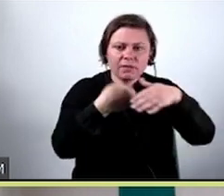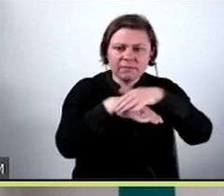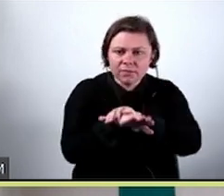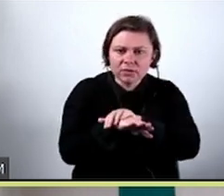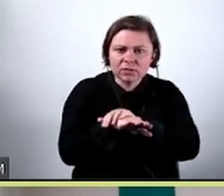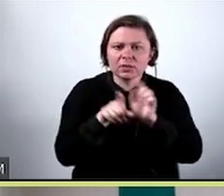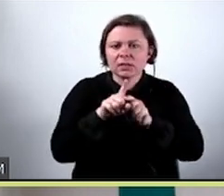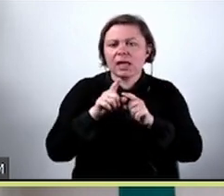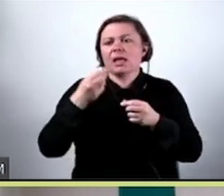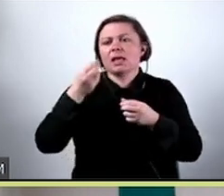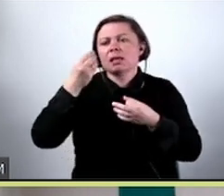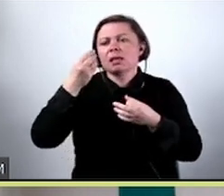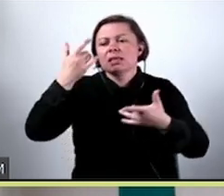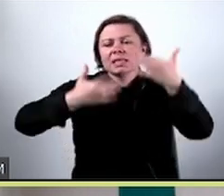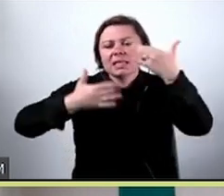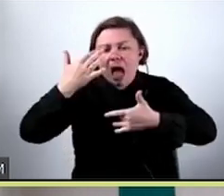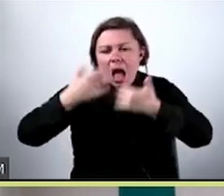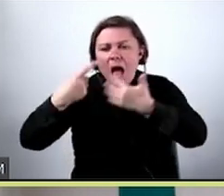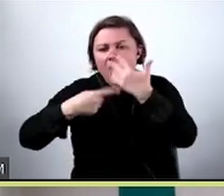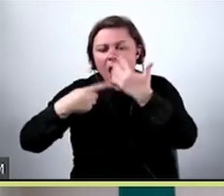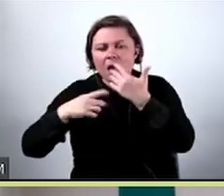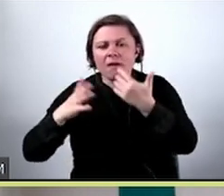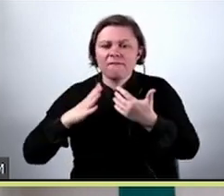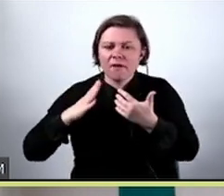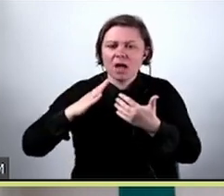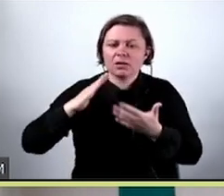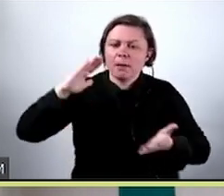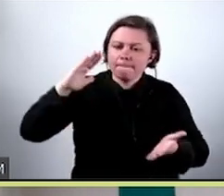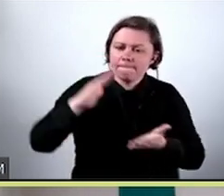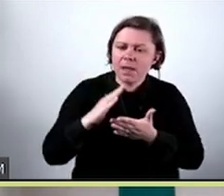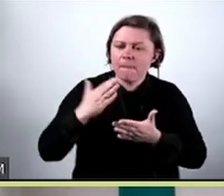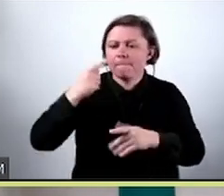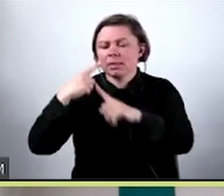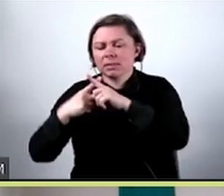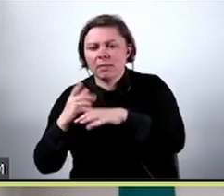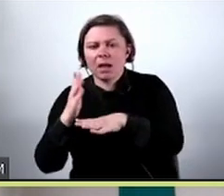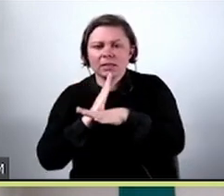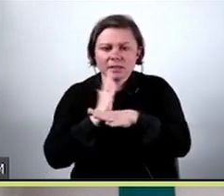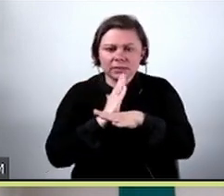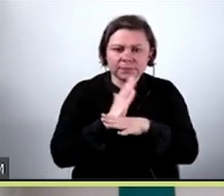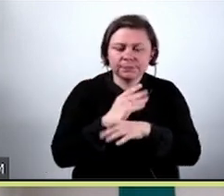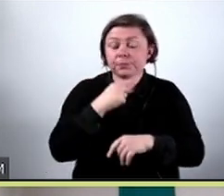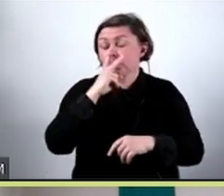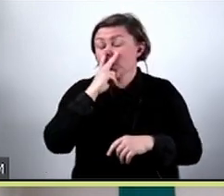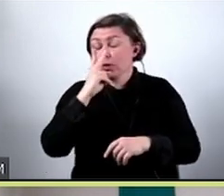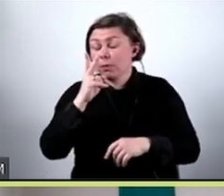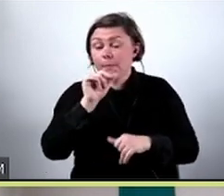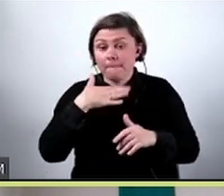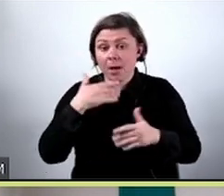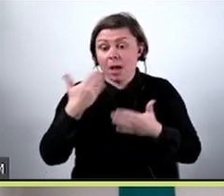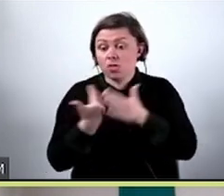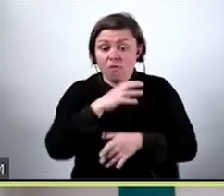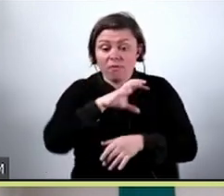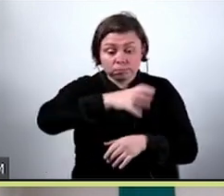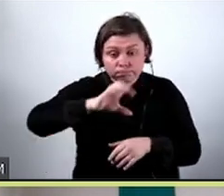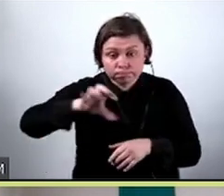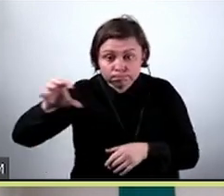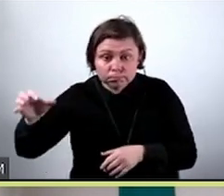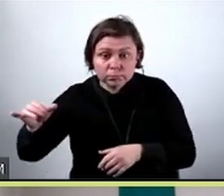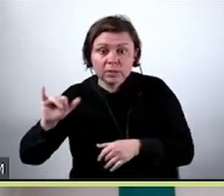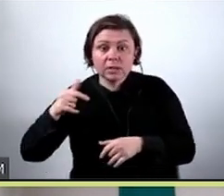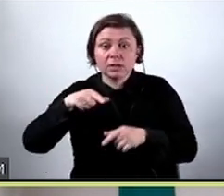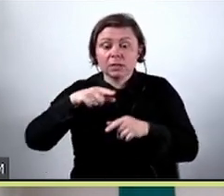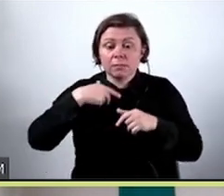statystyki tych danych wejściowych, czyli wartości minimalne, maksymalne, średnie. Zobaczyć, czy pojawiają się nowe kategorie w danych